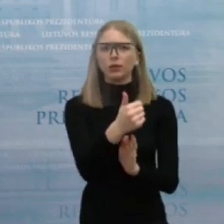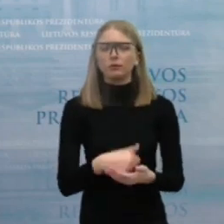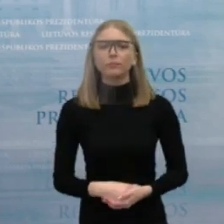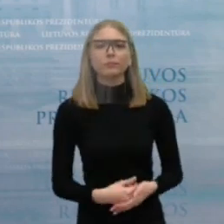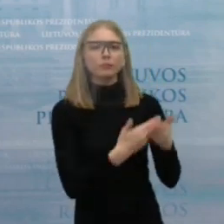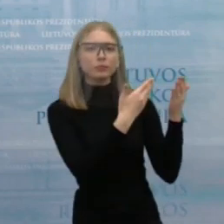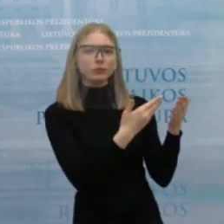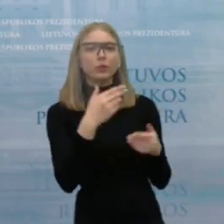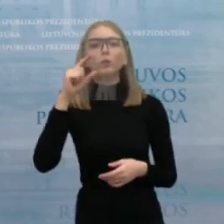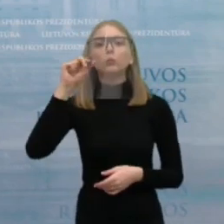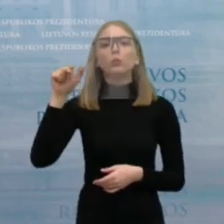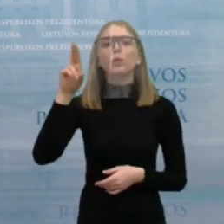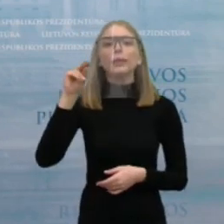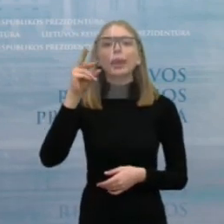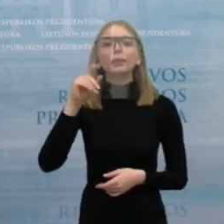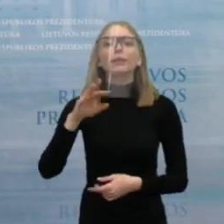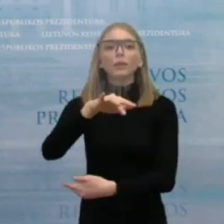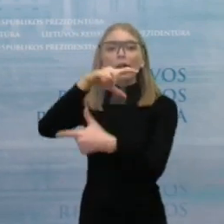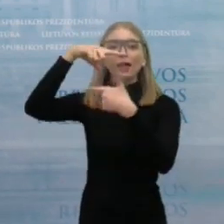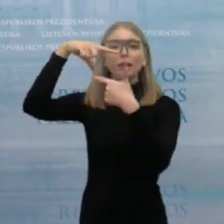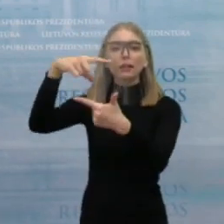Izabelė Pukienai, LRT. Prašau, Izabelė.